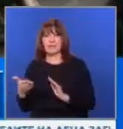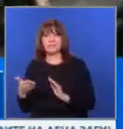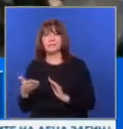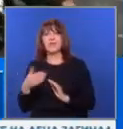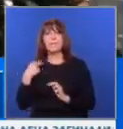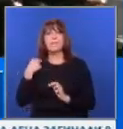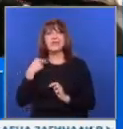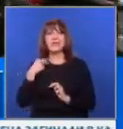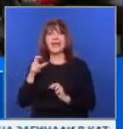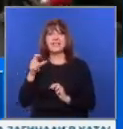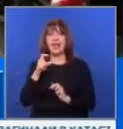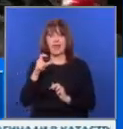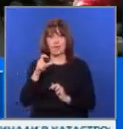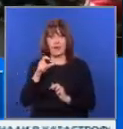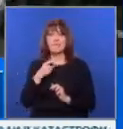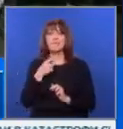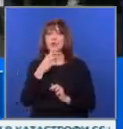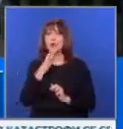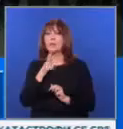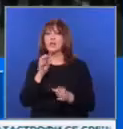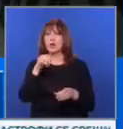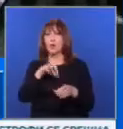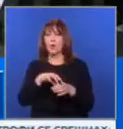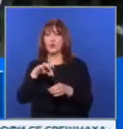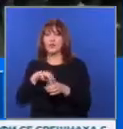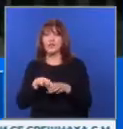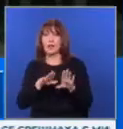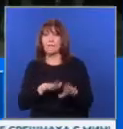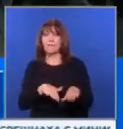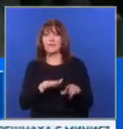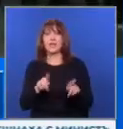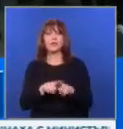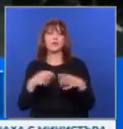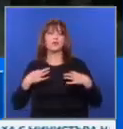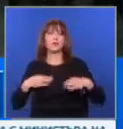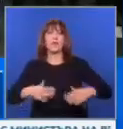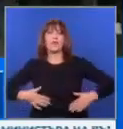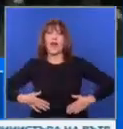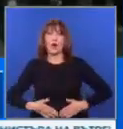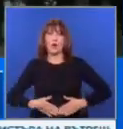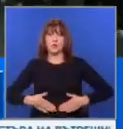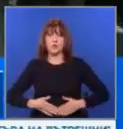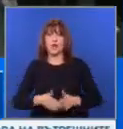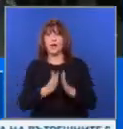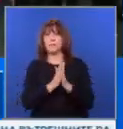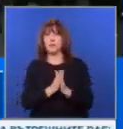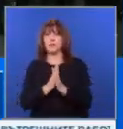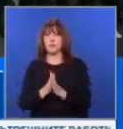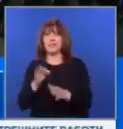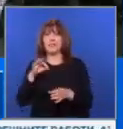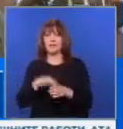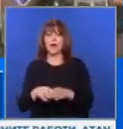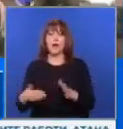Президентката Саломе Зорабишвили определи участниците на митинга като Свободна Грузия и призова да се гласува против